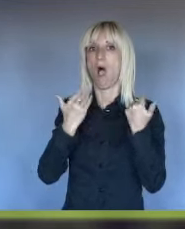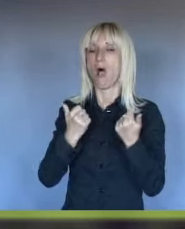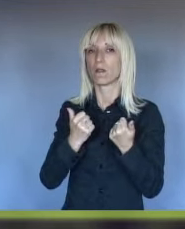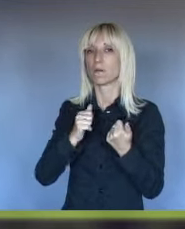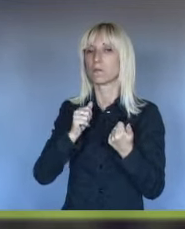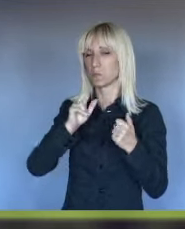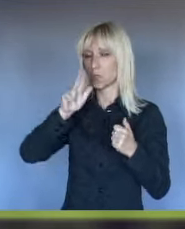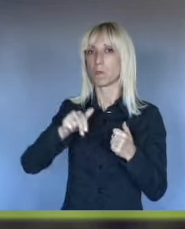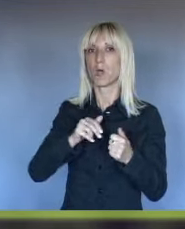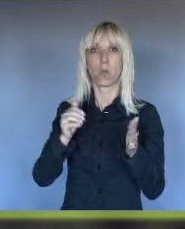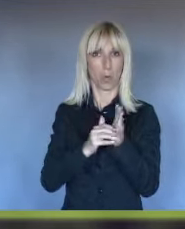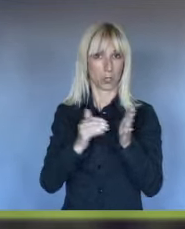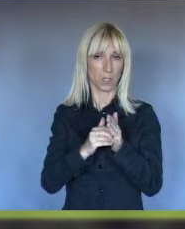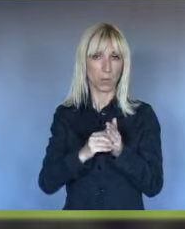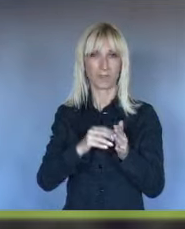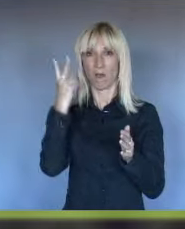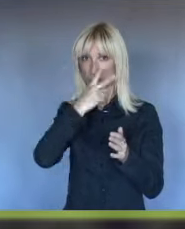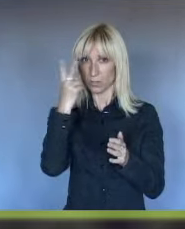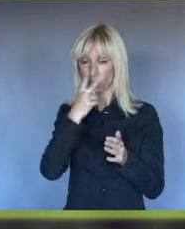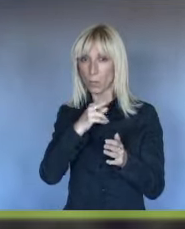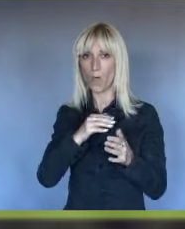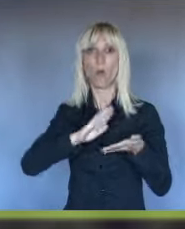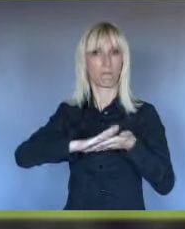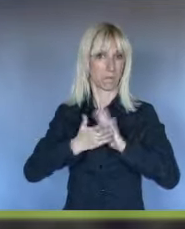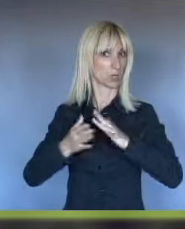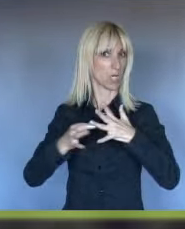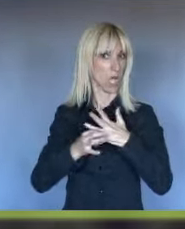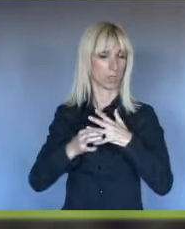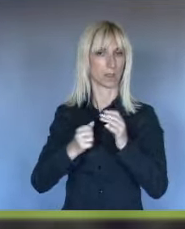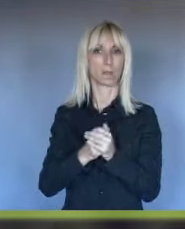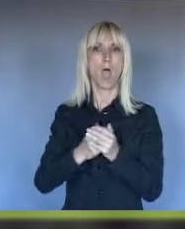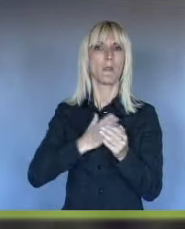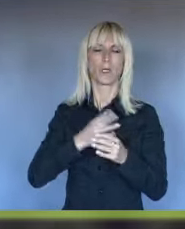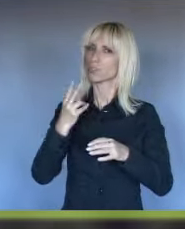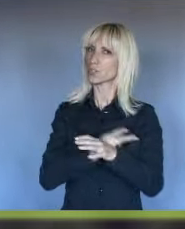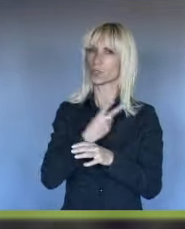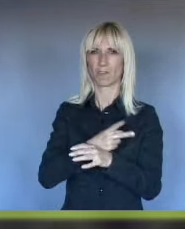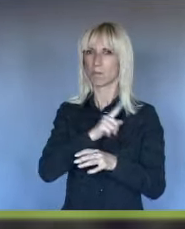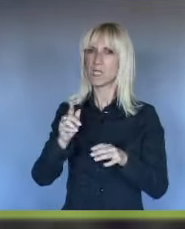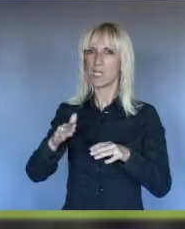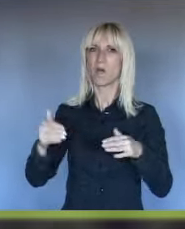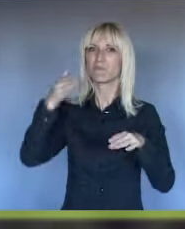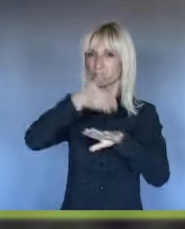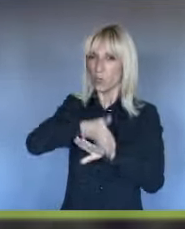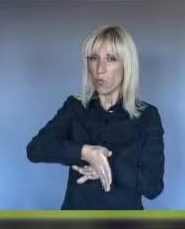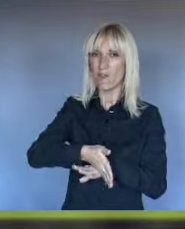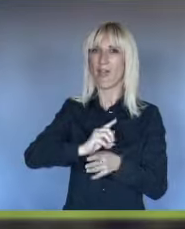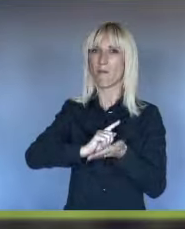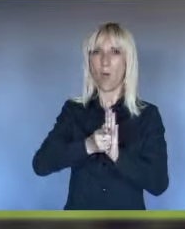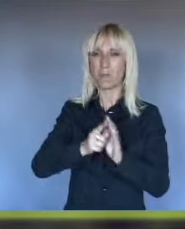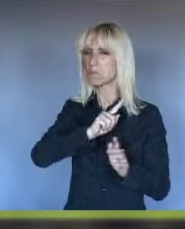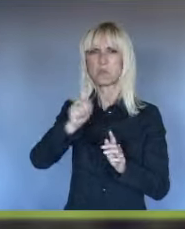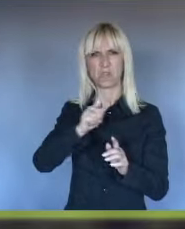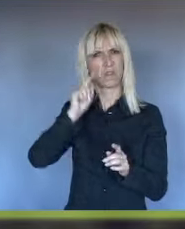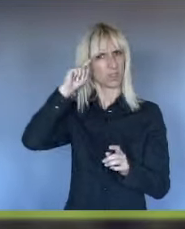a imaju potrebu da razumeju sam čin venčanja. Naša država nije uvela taj moment,